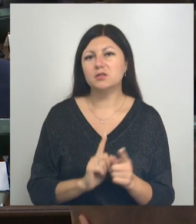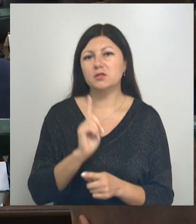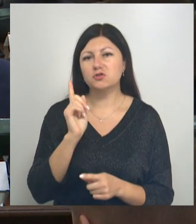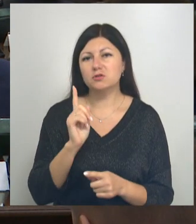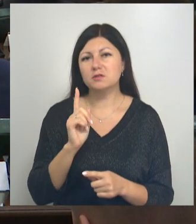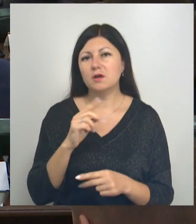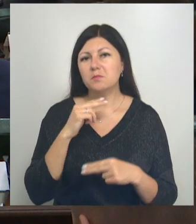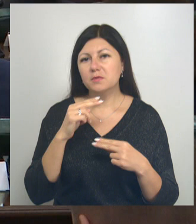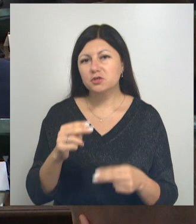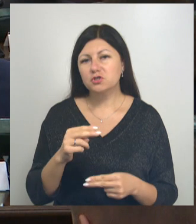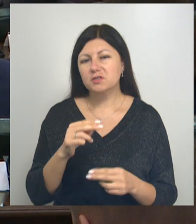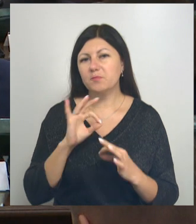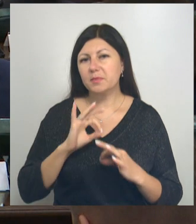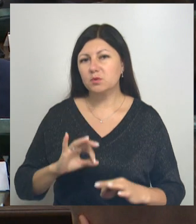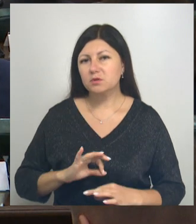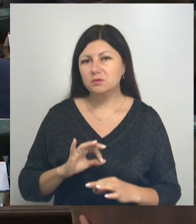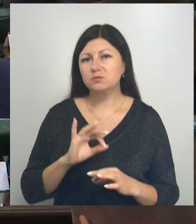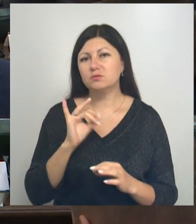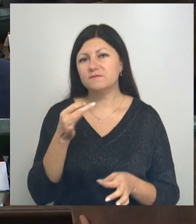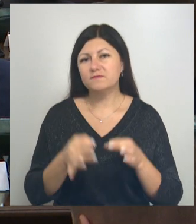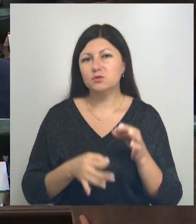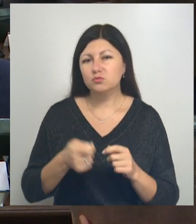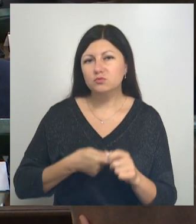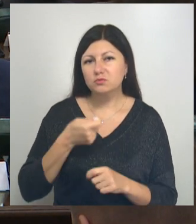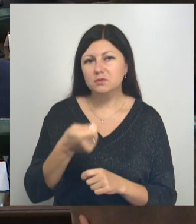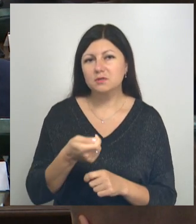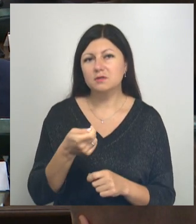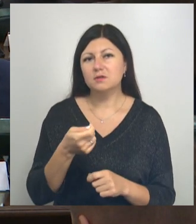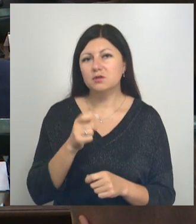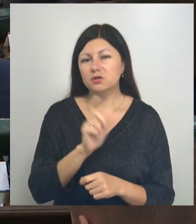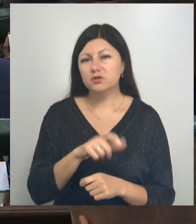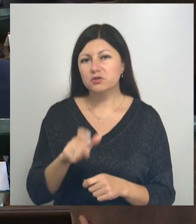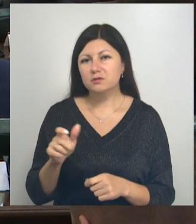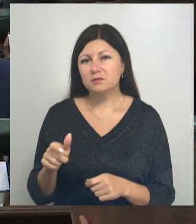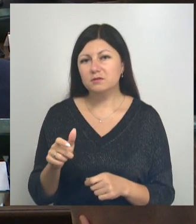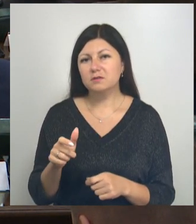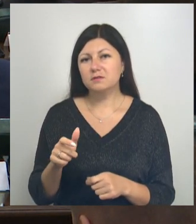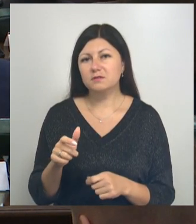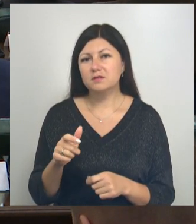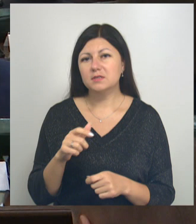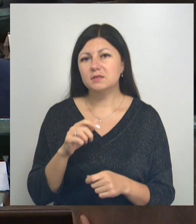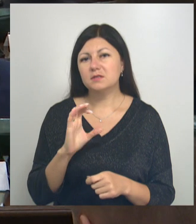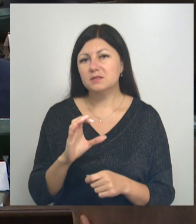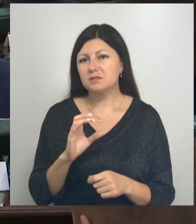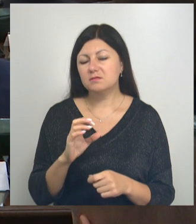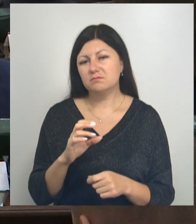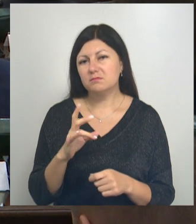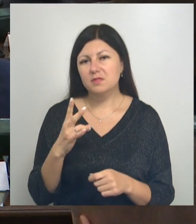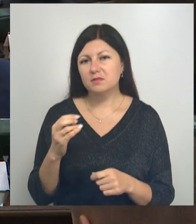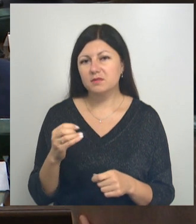обращение в прокуратуру и суды жителей с неправомерностью